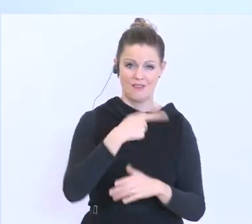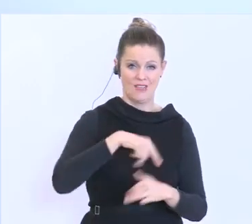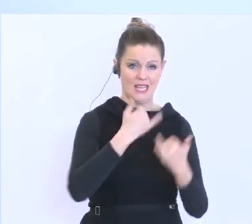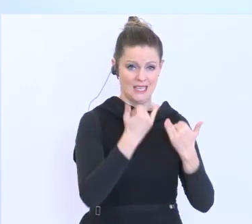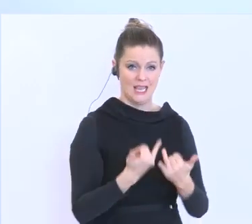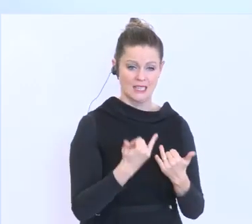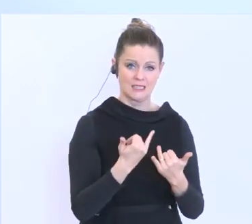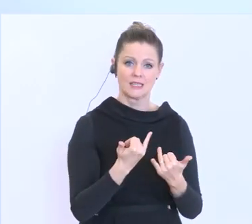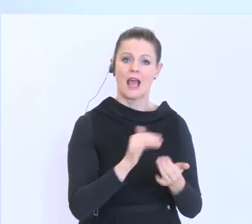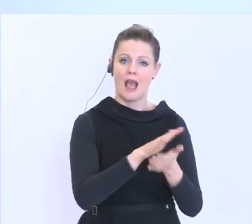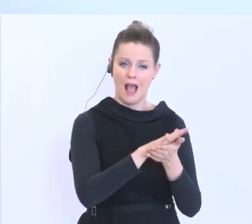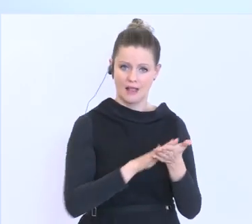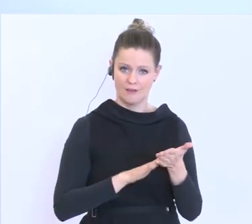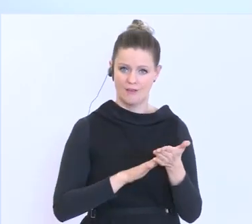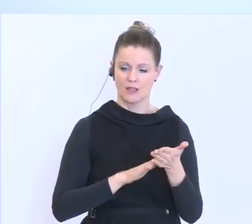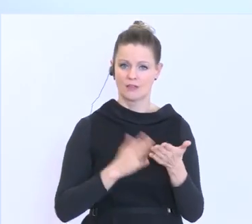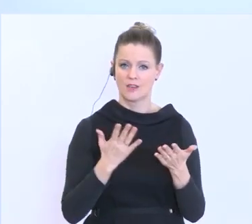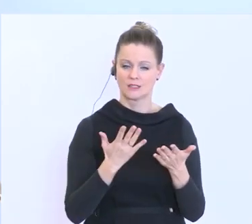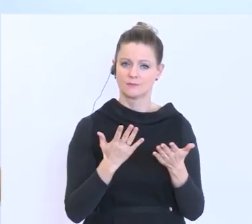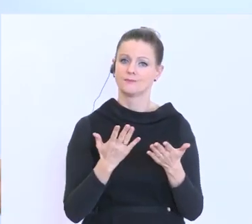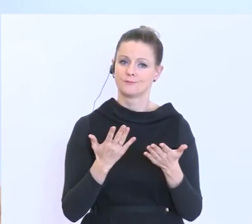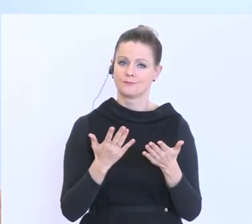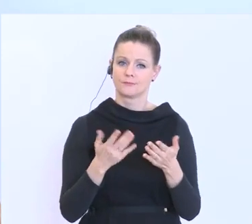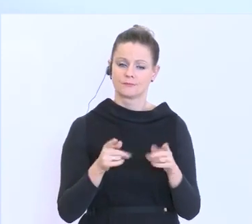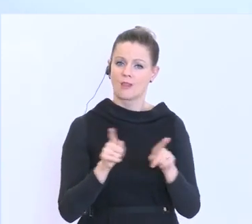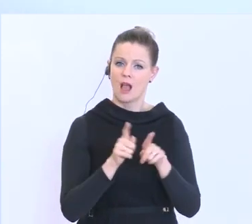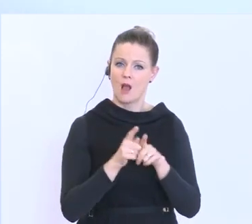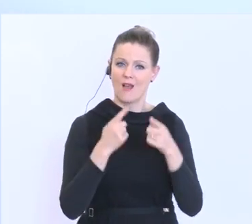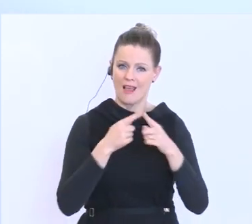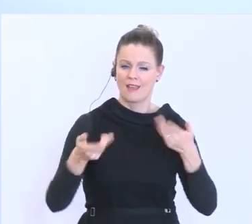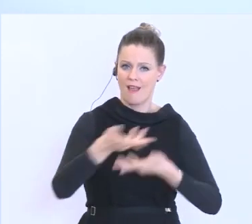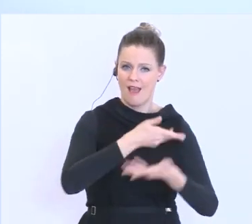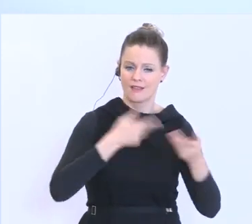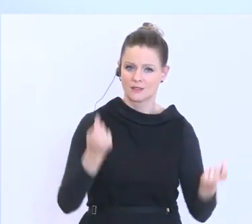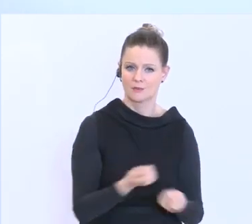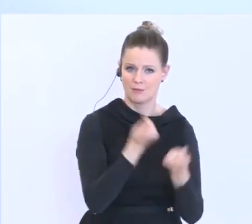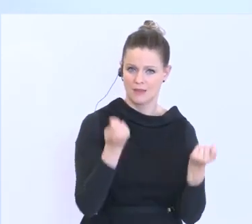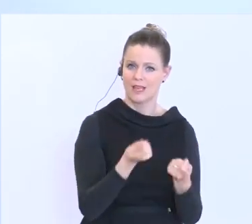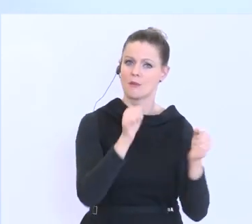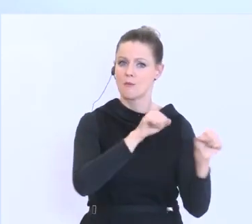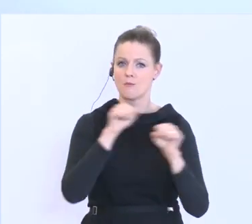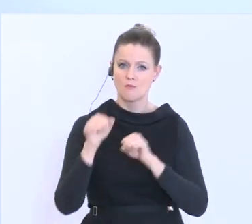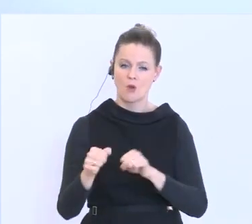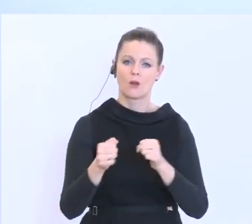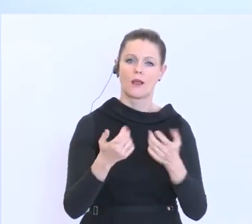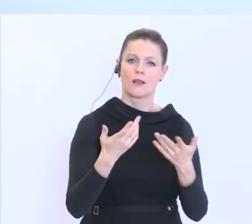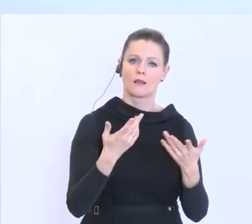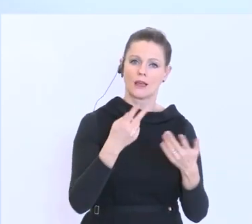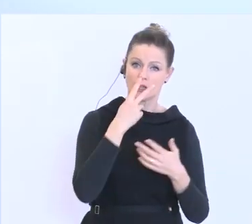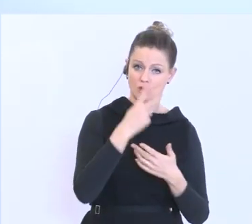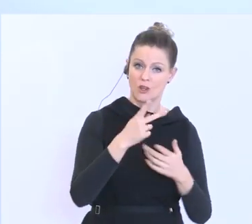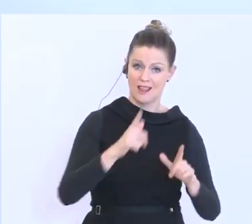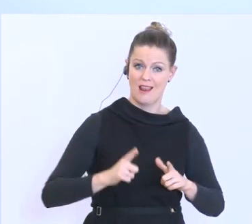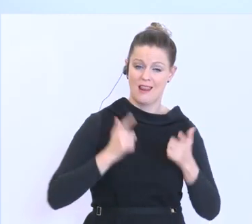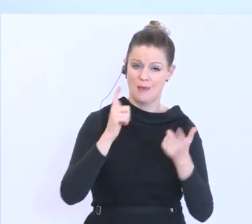begonnen, an dieser Stelle auch bereits mit anderen Handelsbetrieben entsprechende Möglichkeiten aufzustellen, dass die dann im